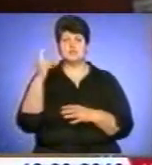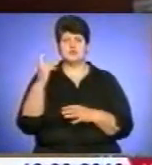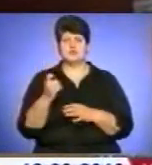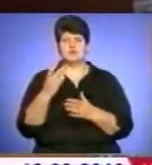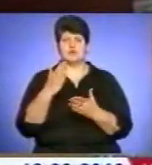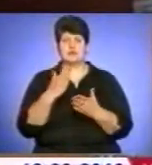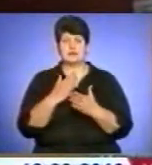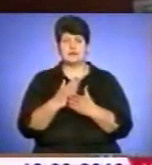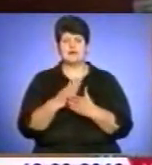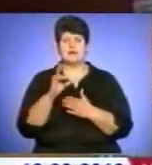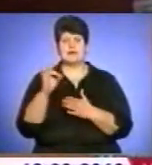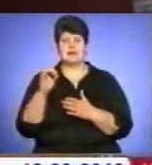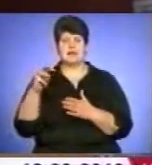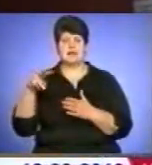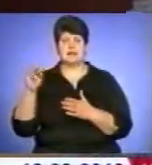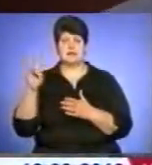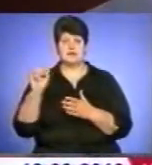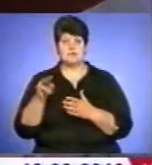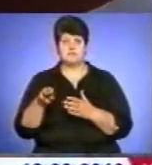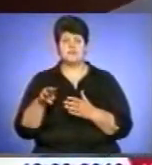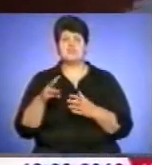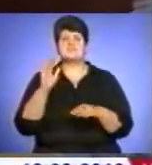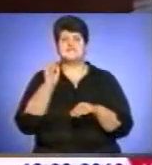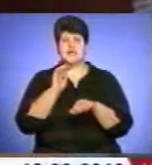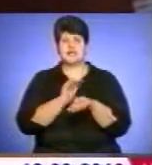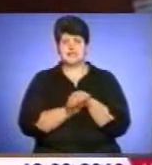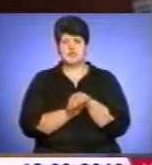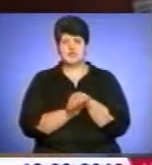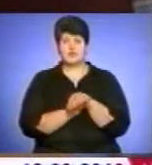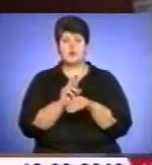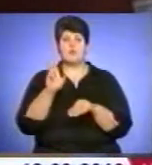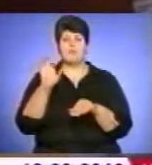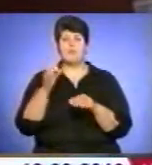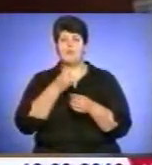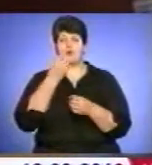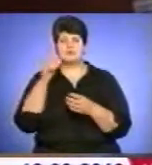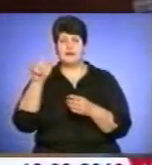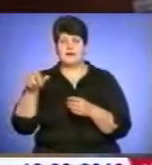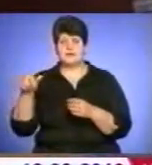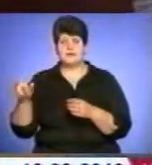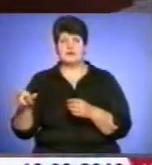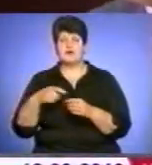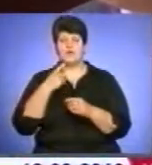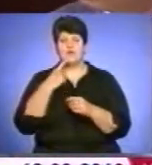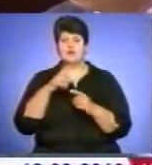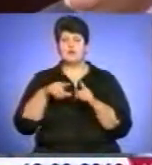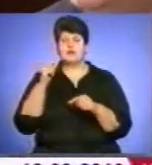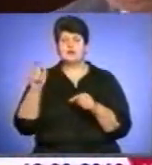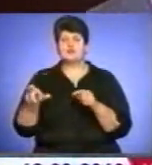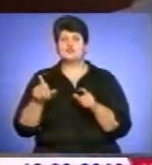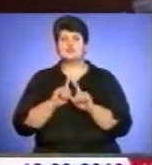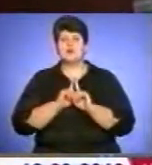ендемікам і релітам. І фактично ботаніки вказують, що за особливостями